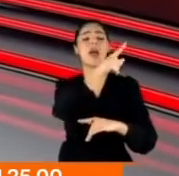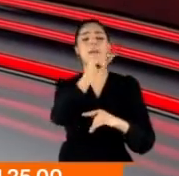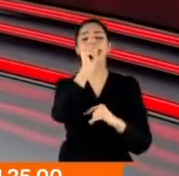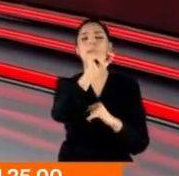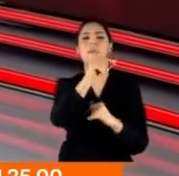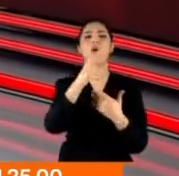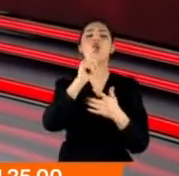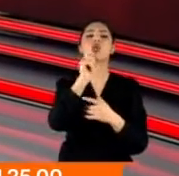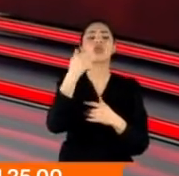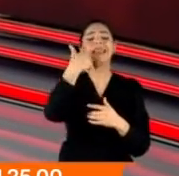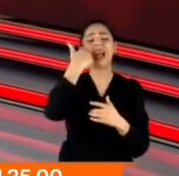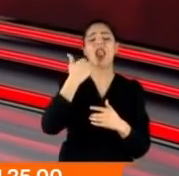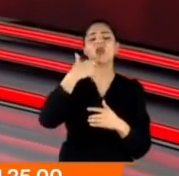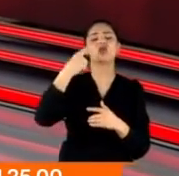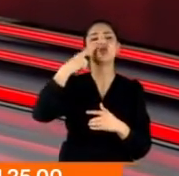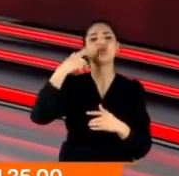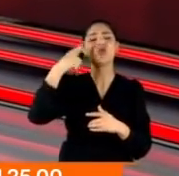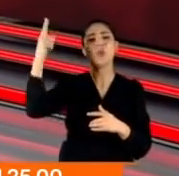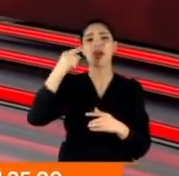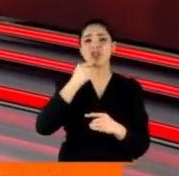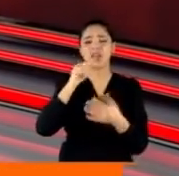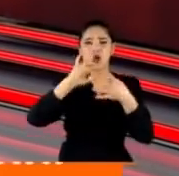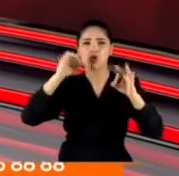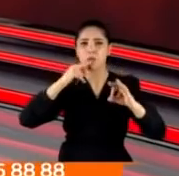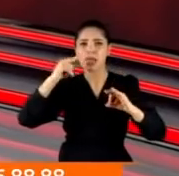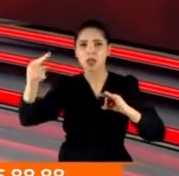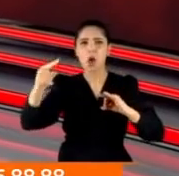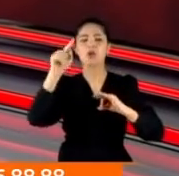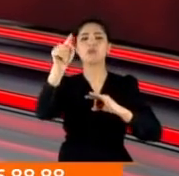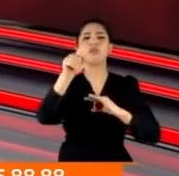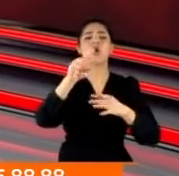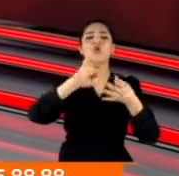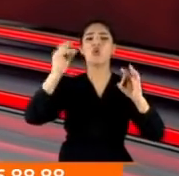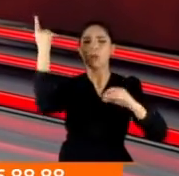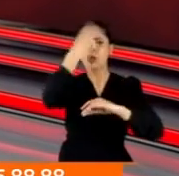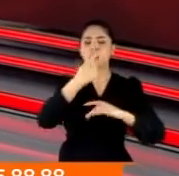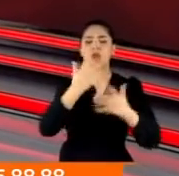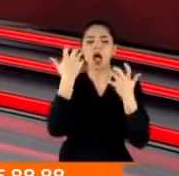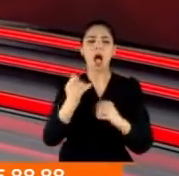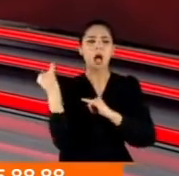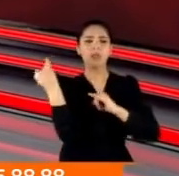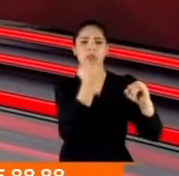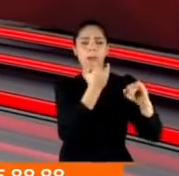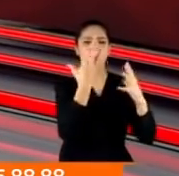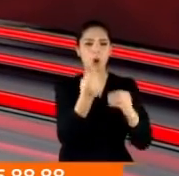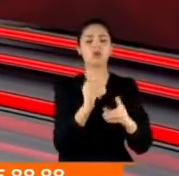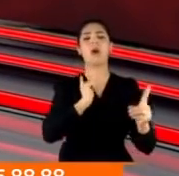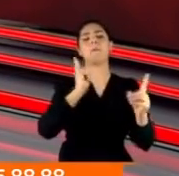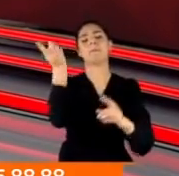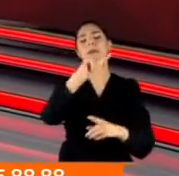Erdoğan için sözde Cumhurbaşkanı ifadesini kullandı. O ifade nedeniyle hem sert bir tepki gördü hem de davalık oldu.